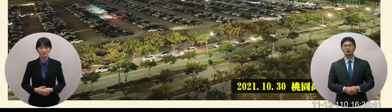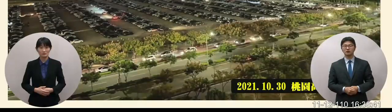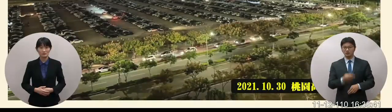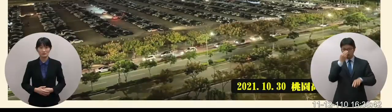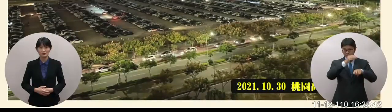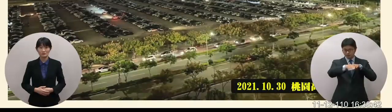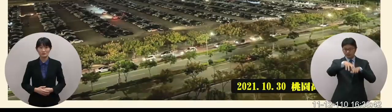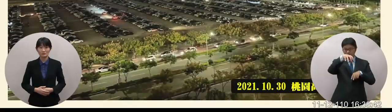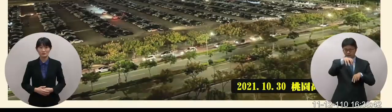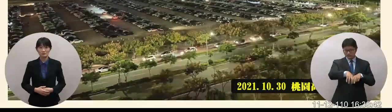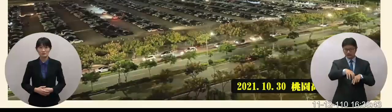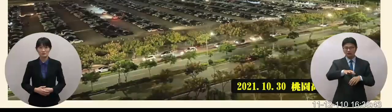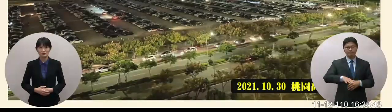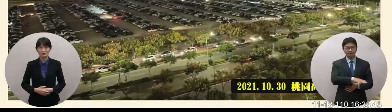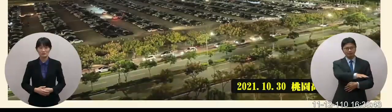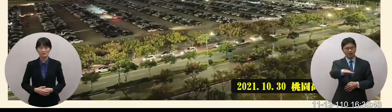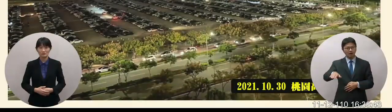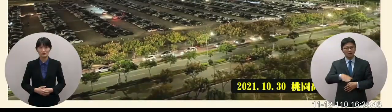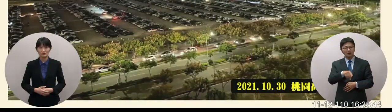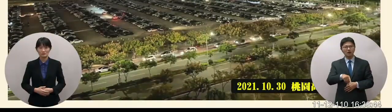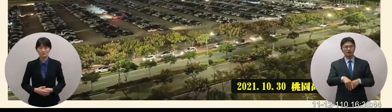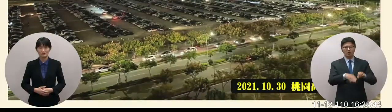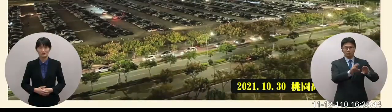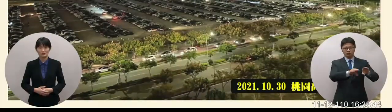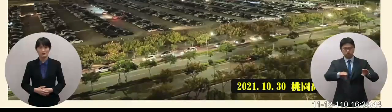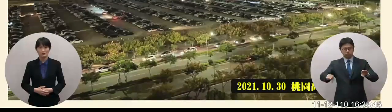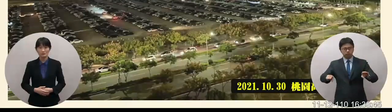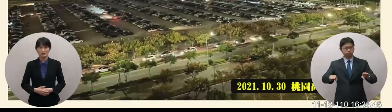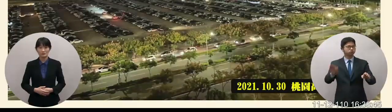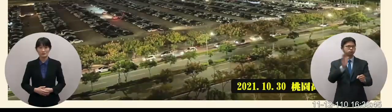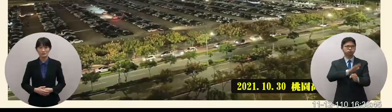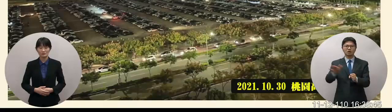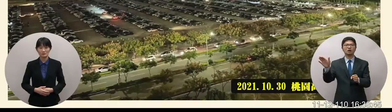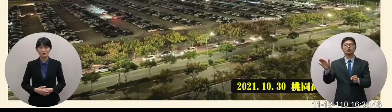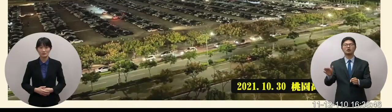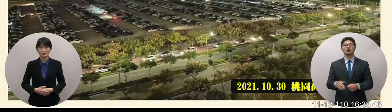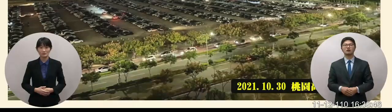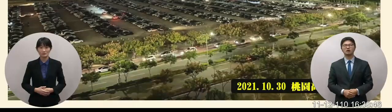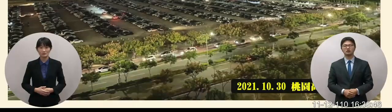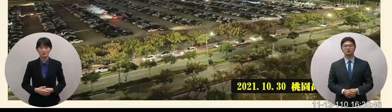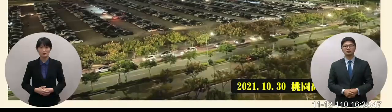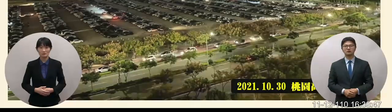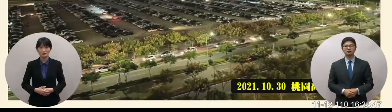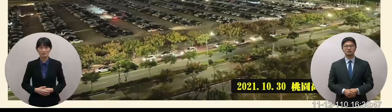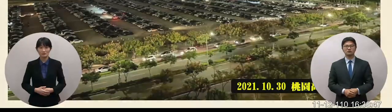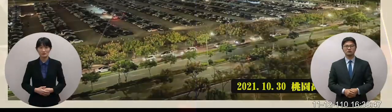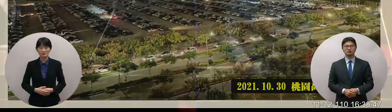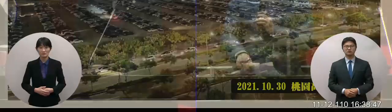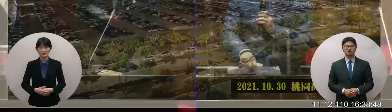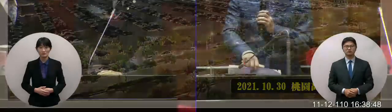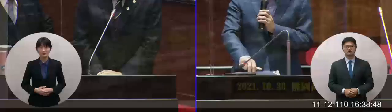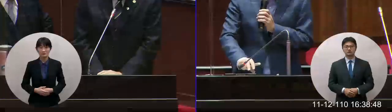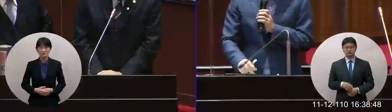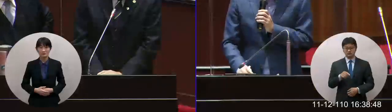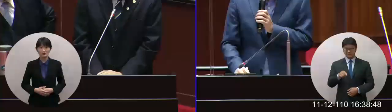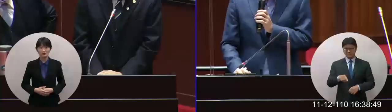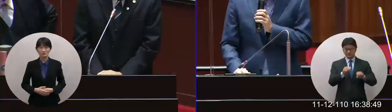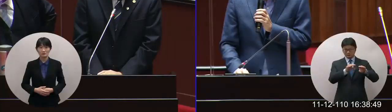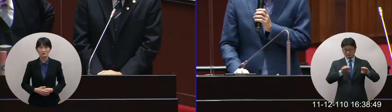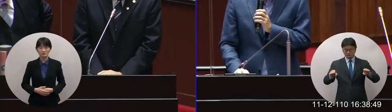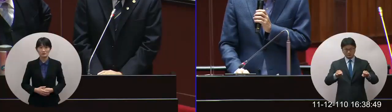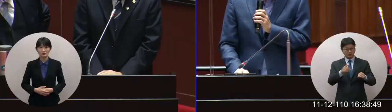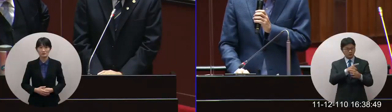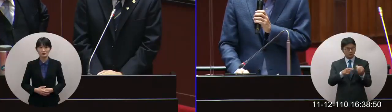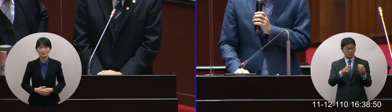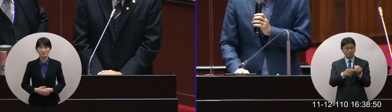場大概把可停的面積大概停的滿滿一個現況那這樣的一個停車量其實在整個